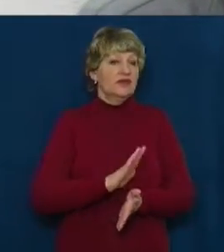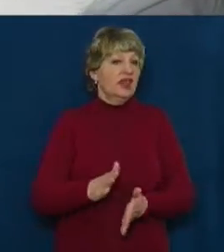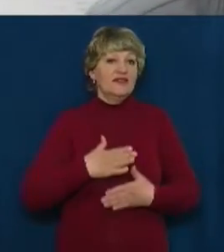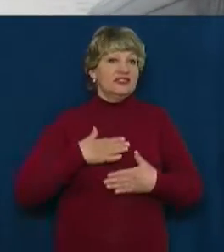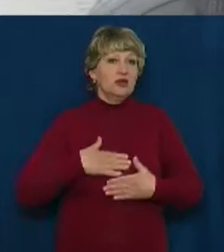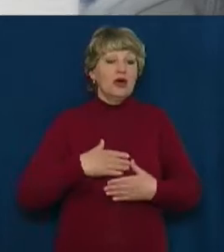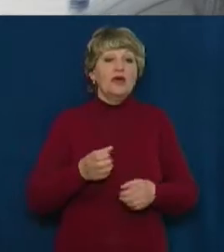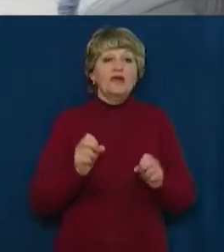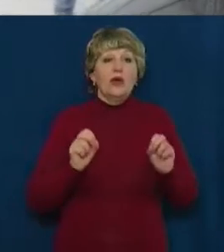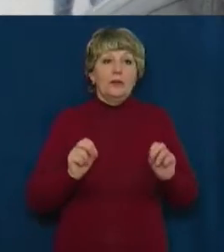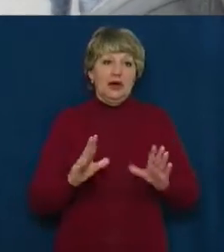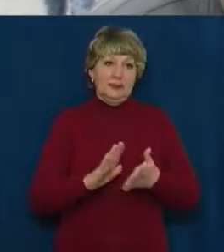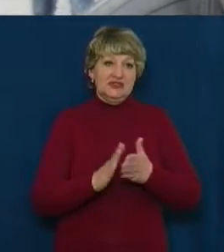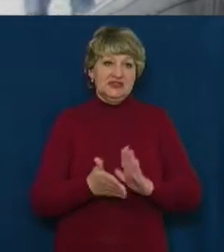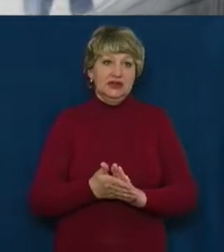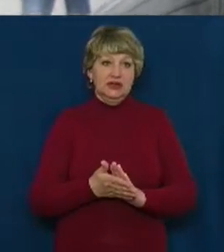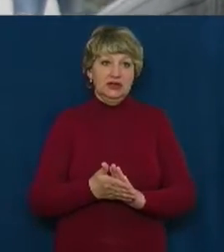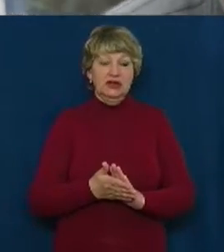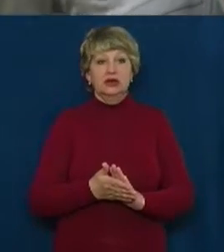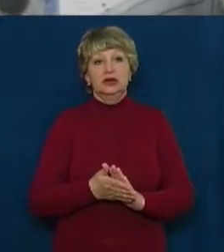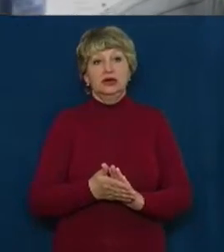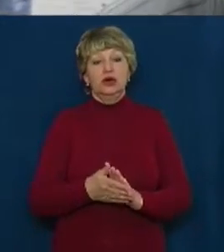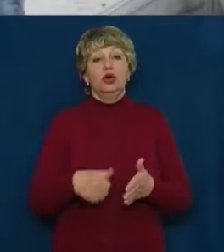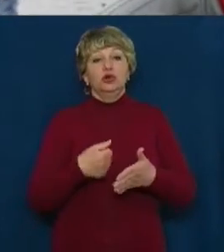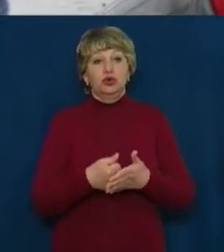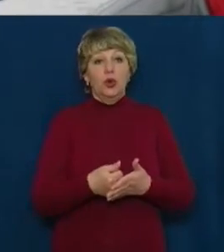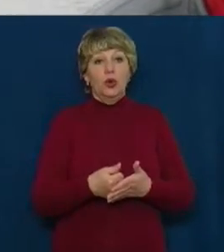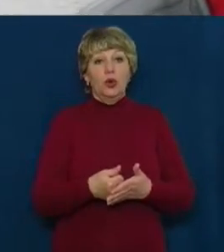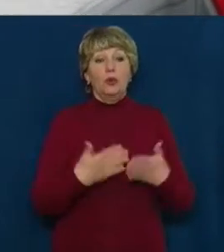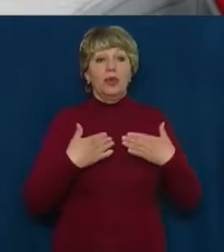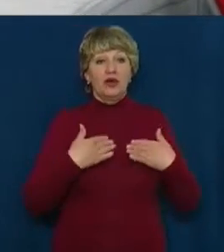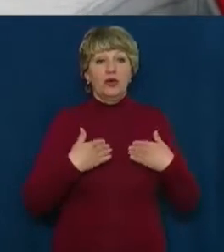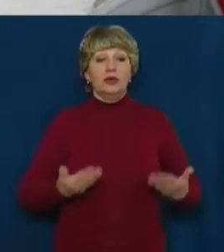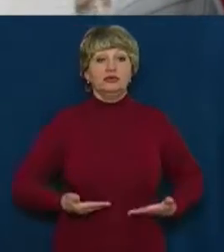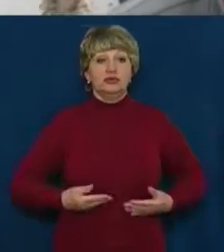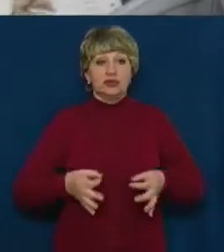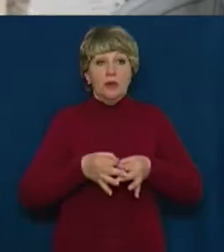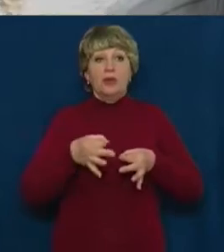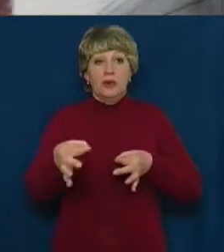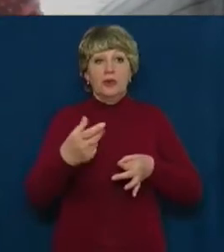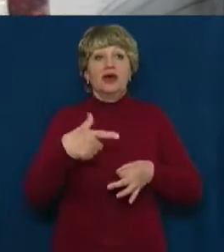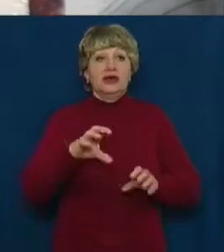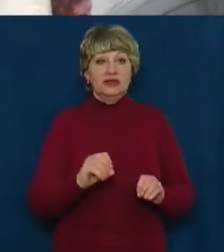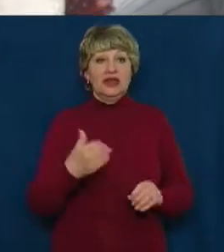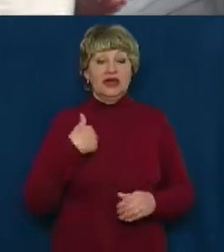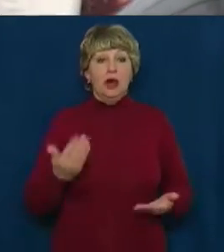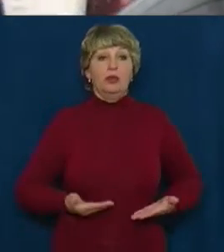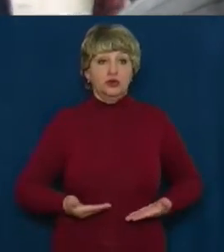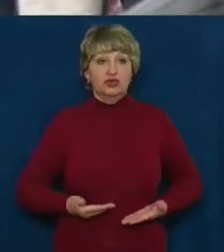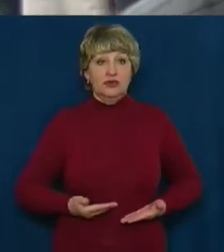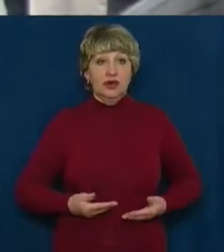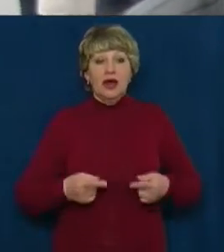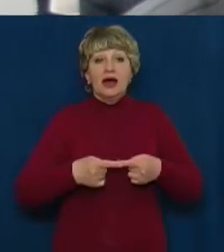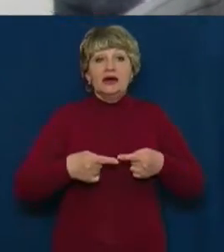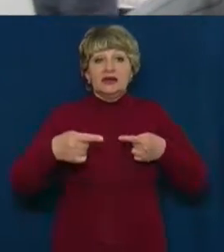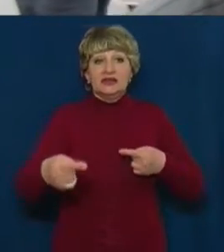критичному стані. І до мого населеного пункту, де я проживаю, тобто до села Крудьки, відстань всього